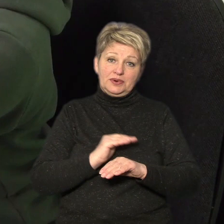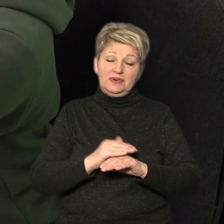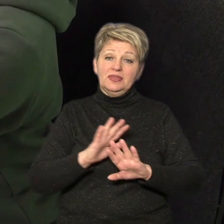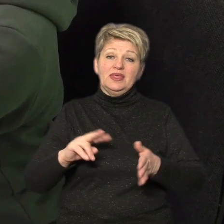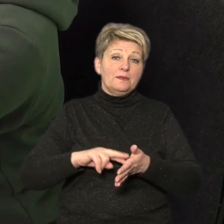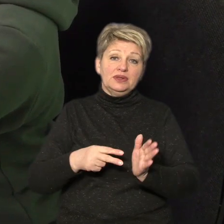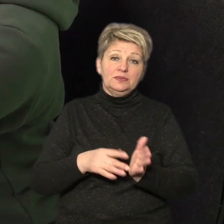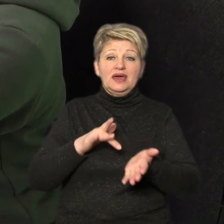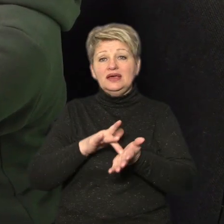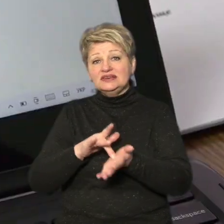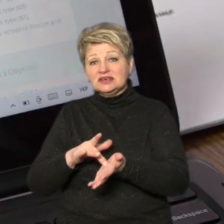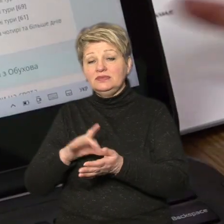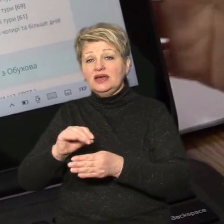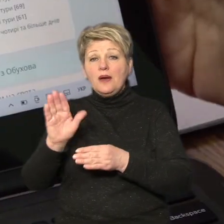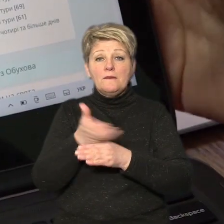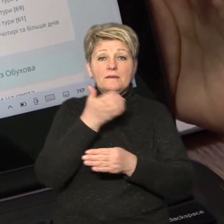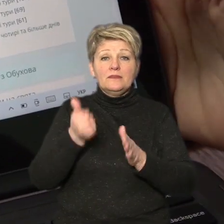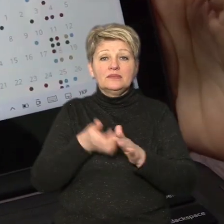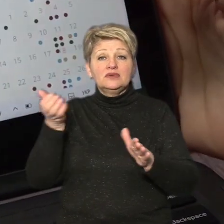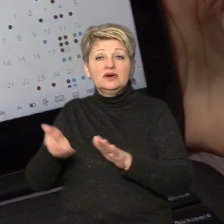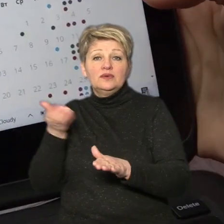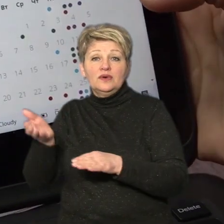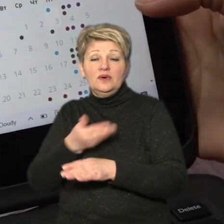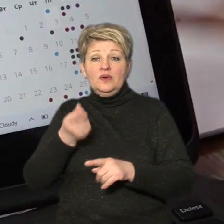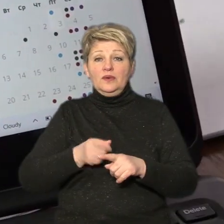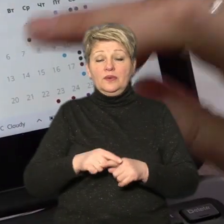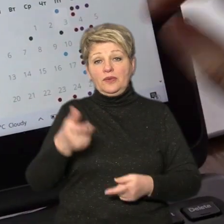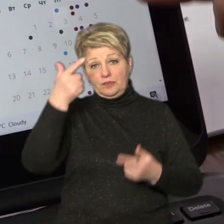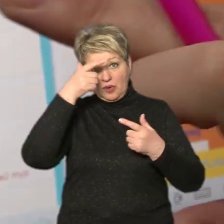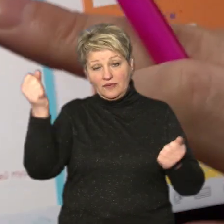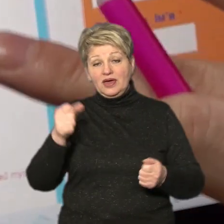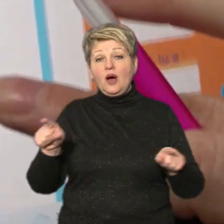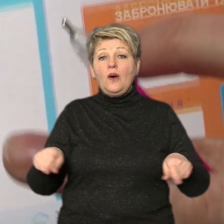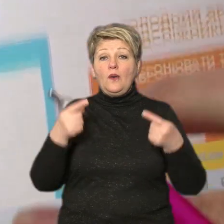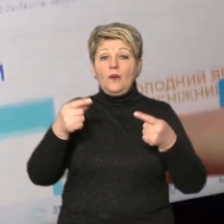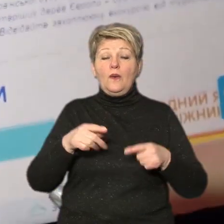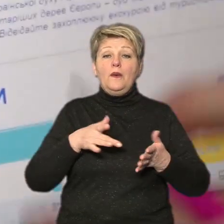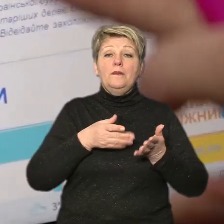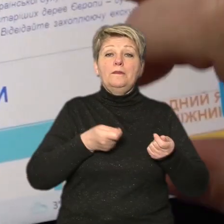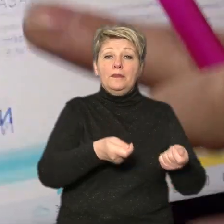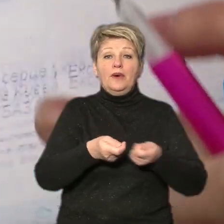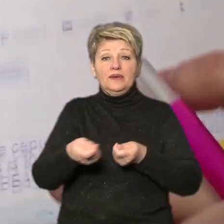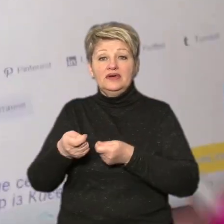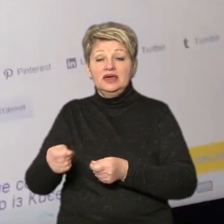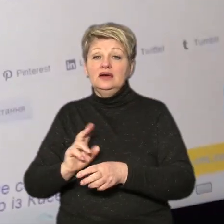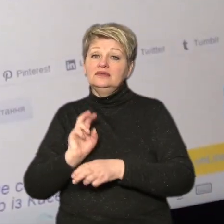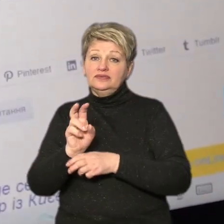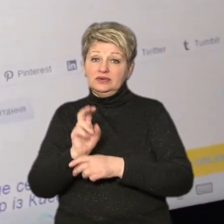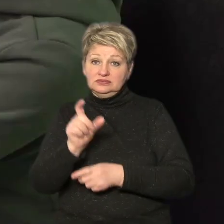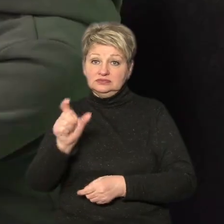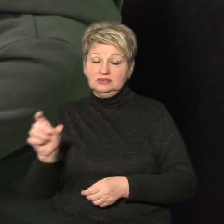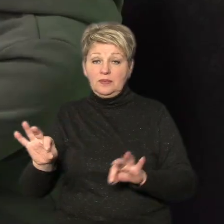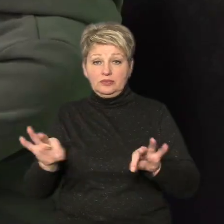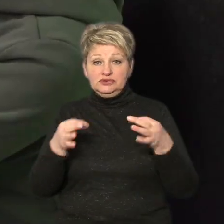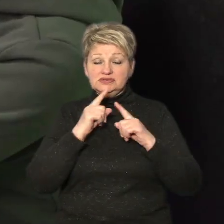екскурсії та повидаляти повідомлення про організацію поїздок. Адже відвідувачів до лісу не пускатимуть, говорить пані Ольга.